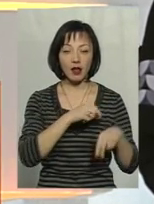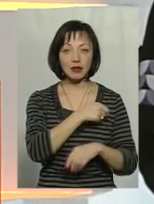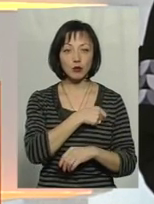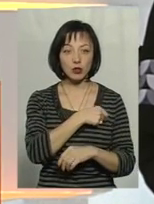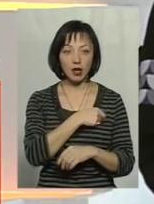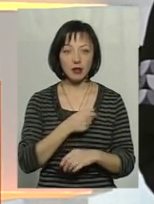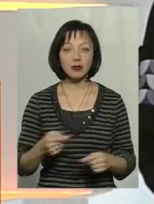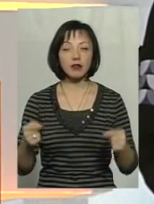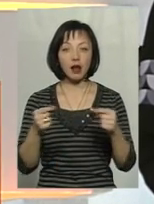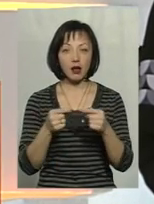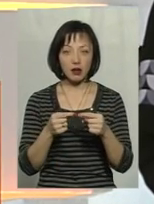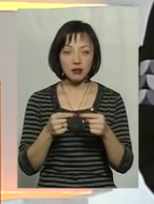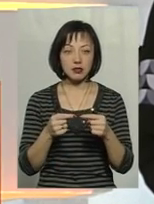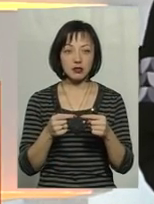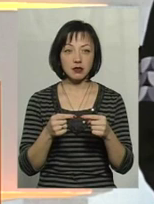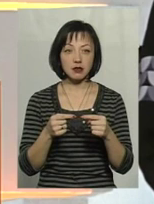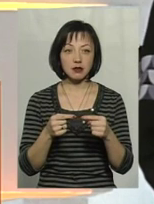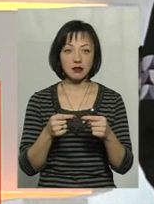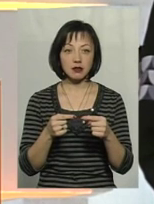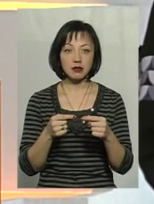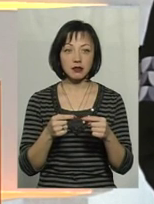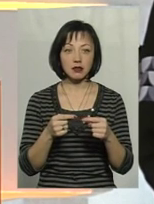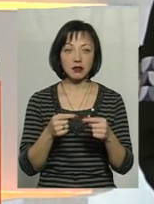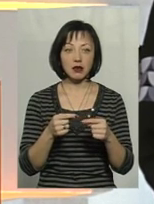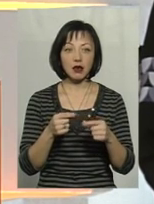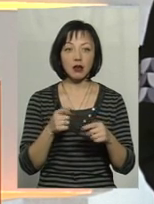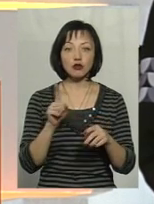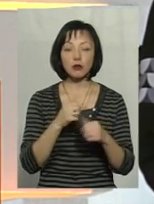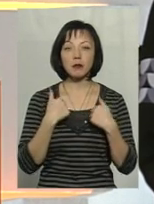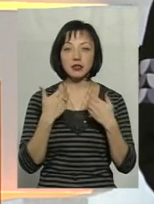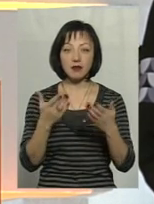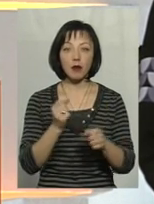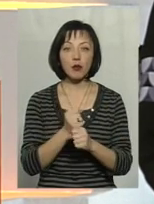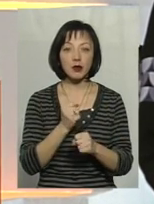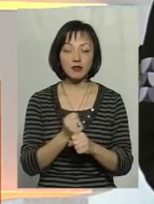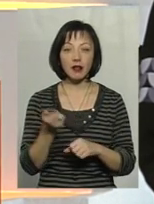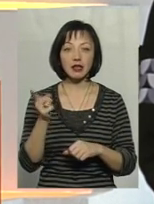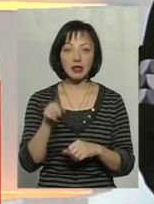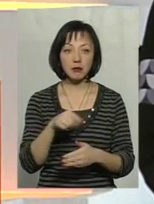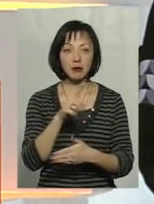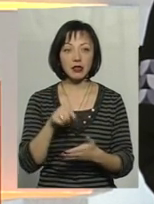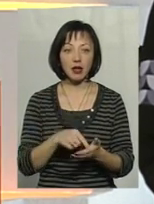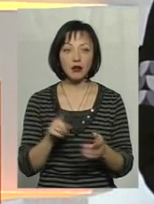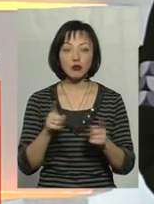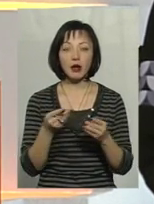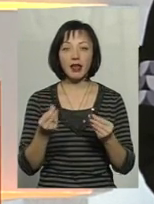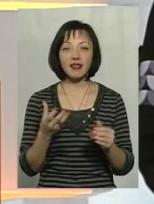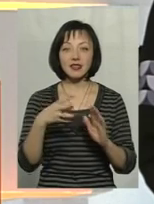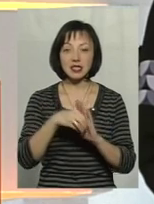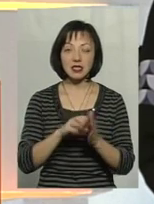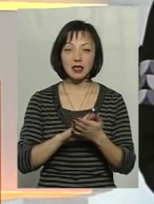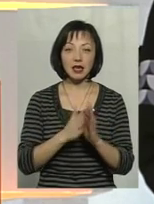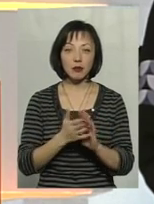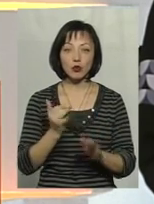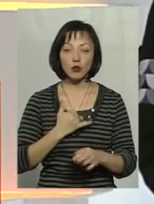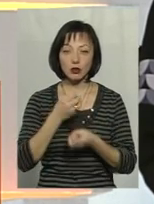до того прихилити, щоб ми з вами попрацювали над тим питанням, щоб інвестиційний клімат в